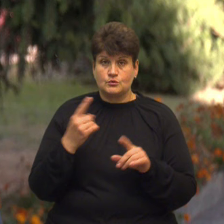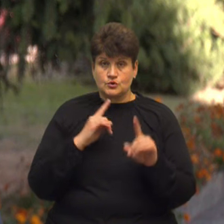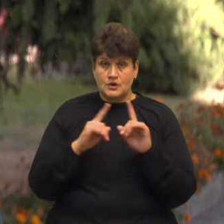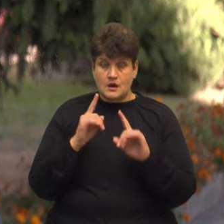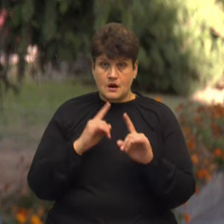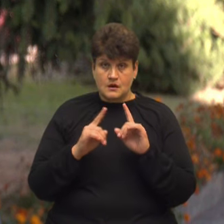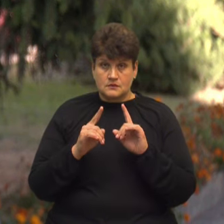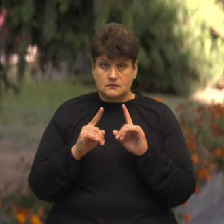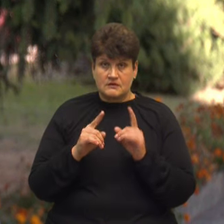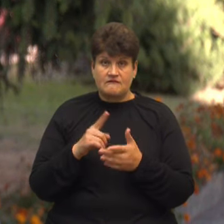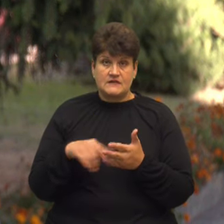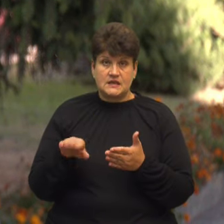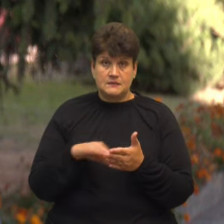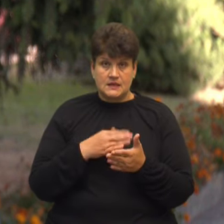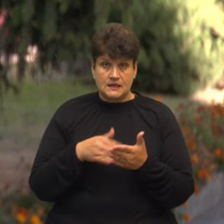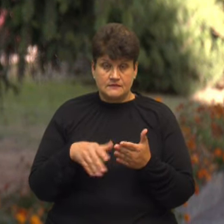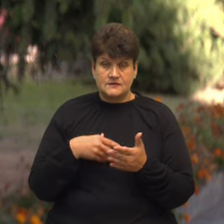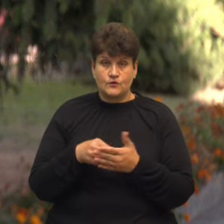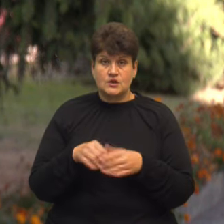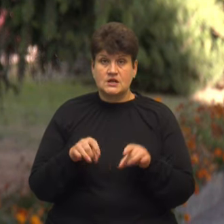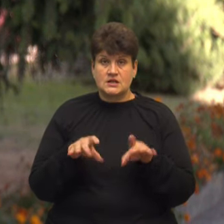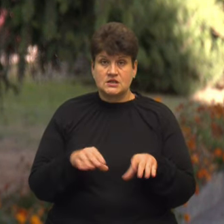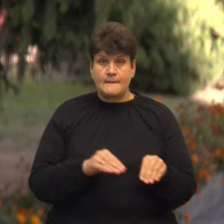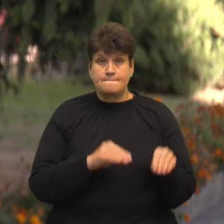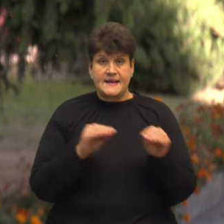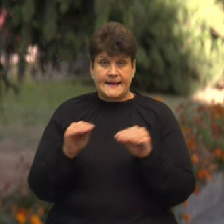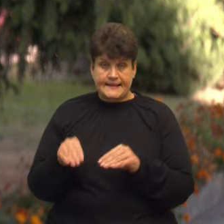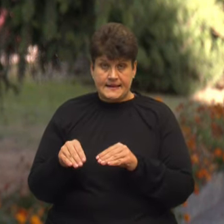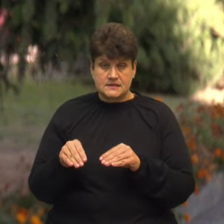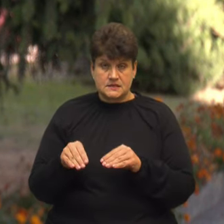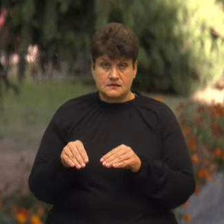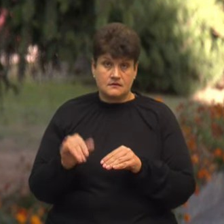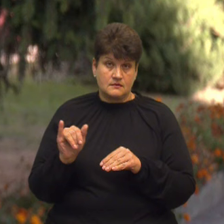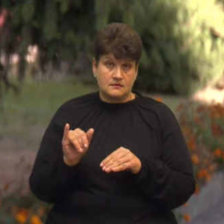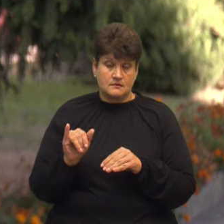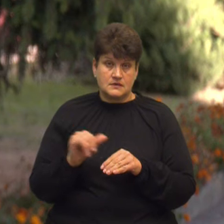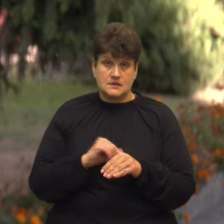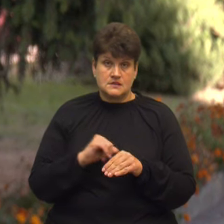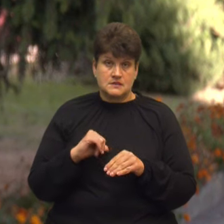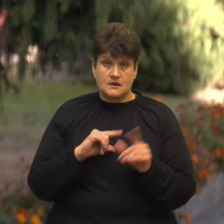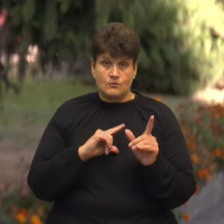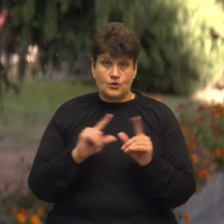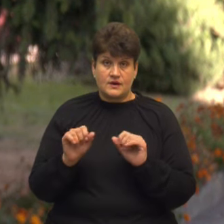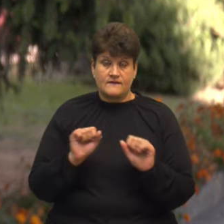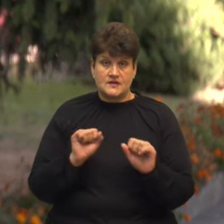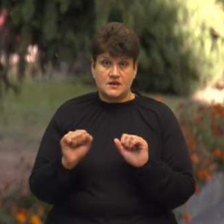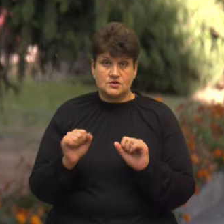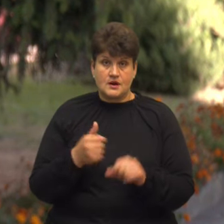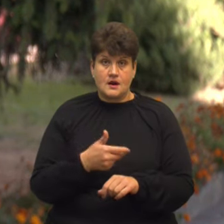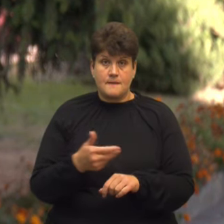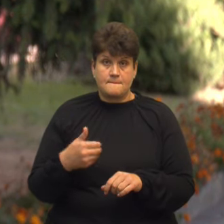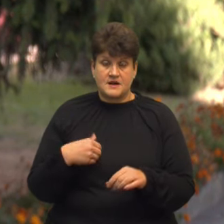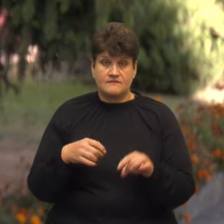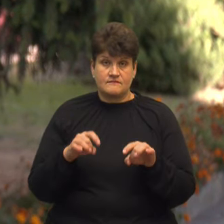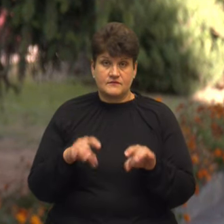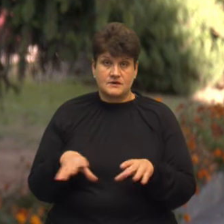відмінив своє рішення щодо відперенесення І сам поїхав в відрядження, а ми вирішили всі